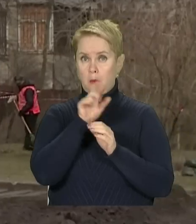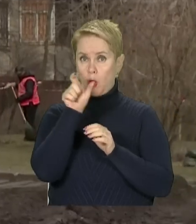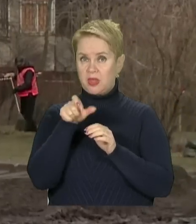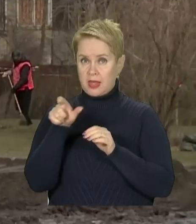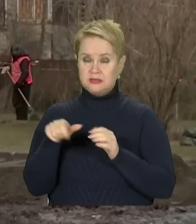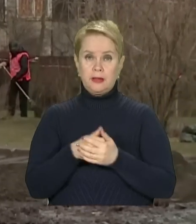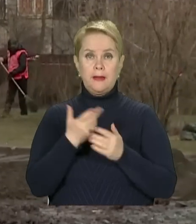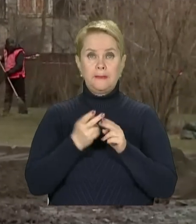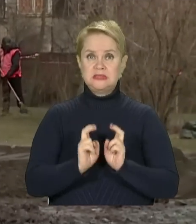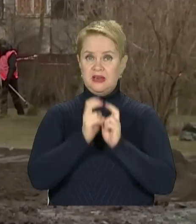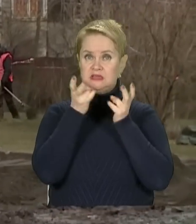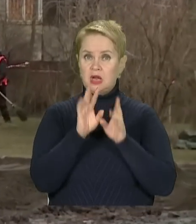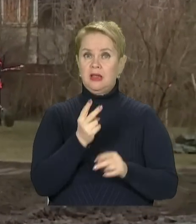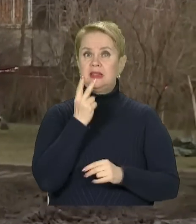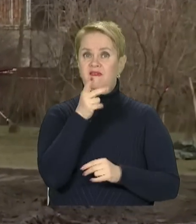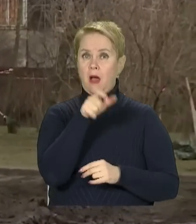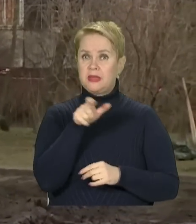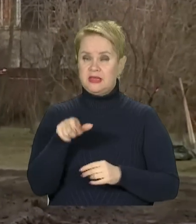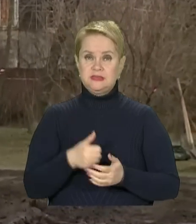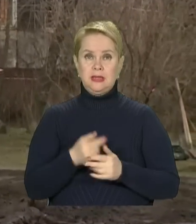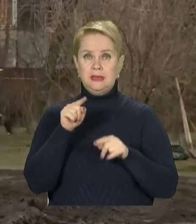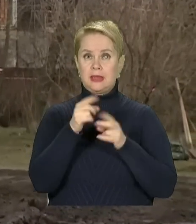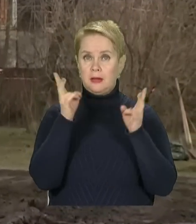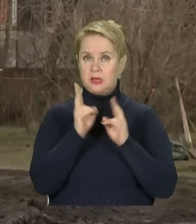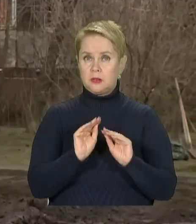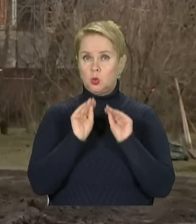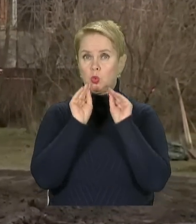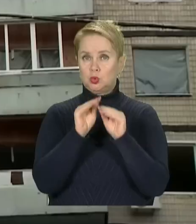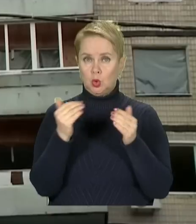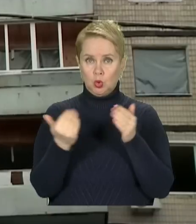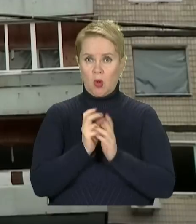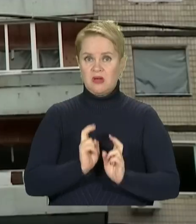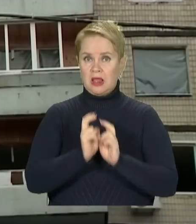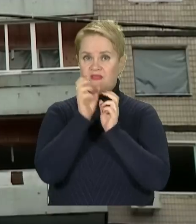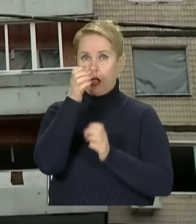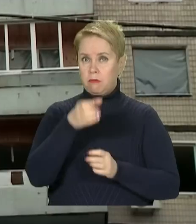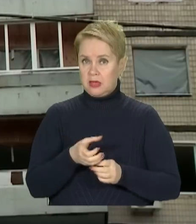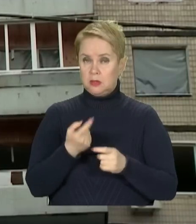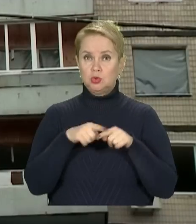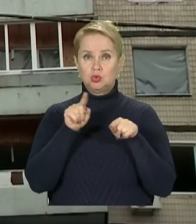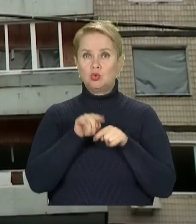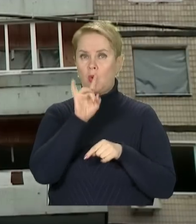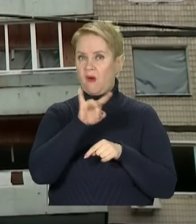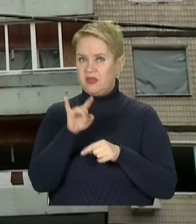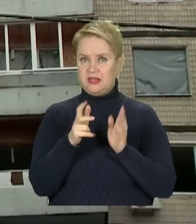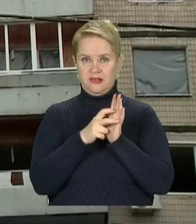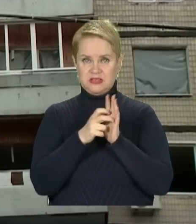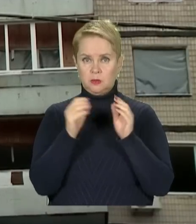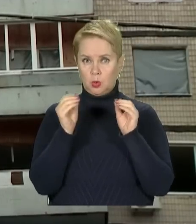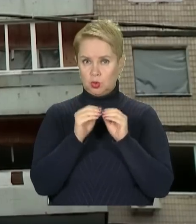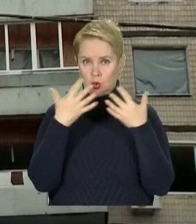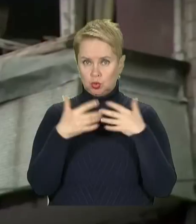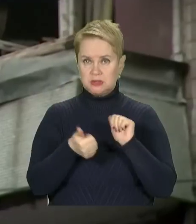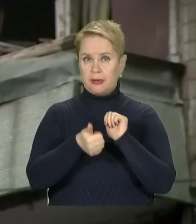Без ліфтів лишаються два під'їзди. Там треба встановлювати нові ліфтові кабіни. Щодо вікон 810